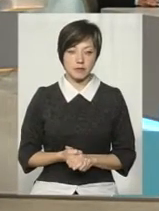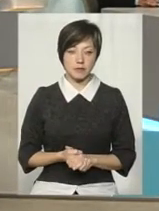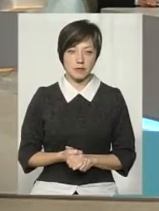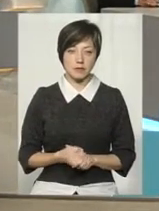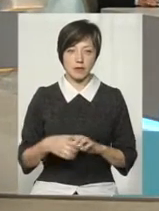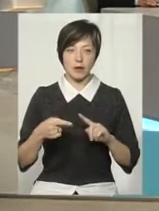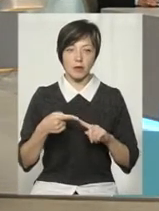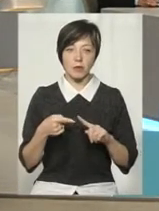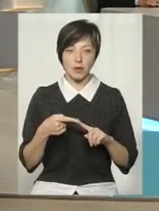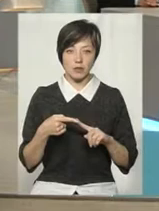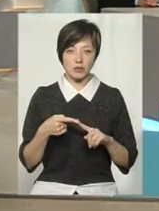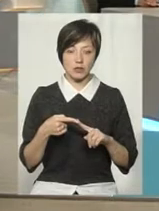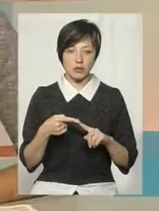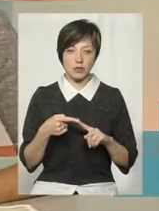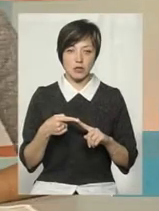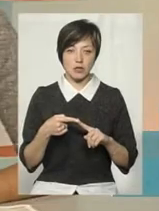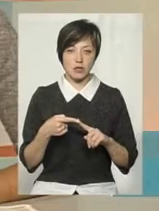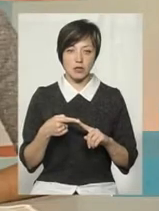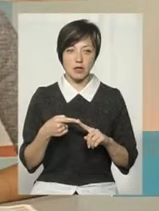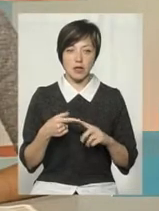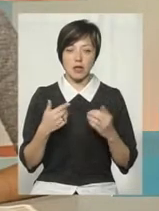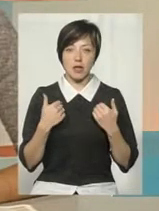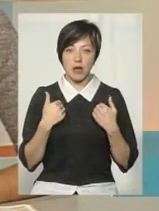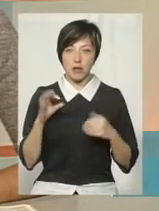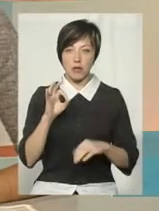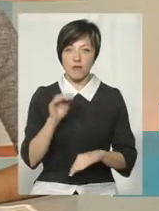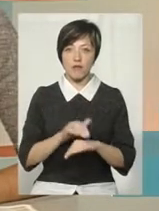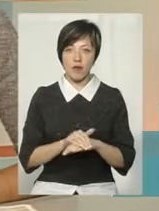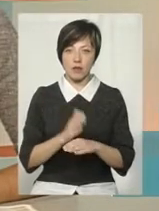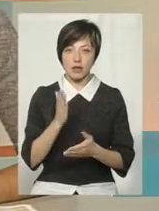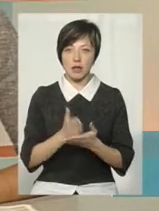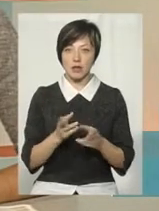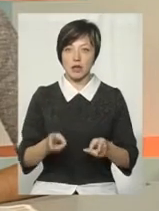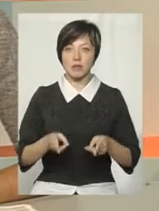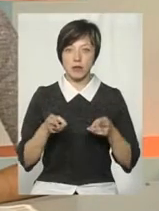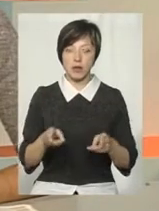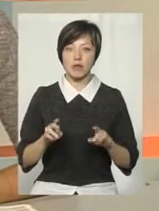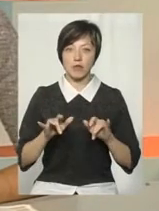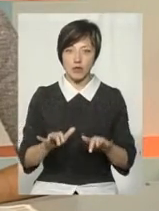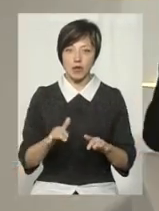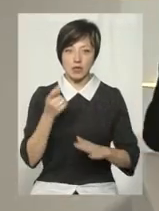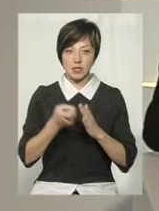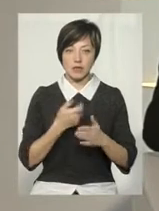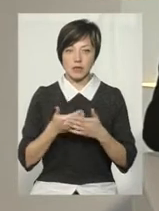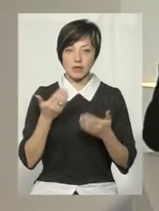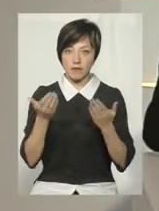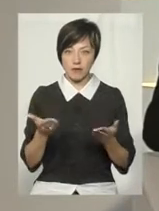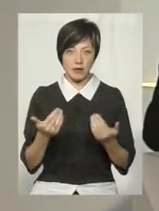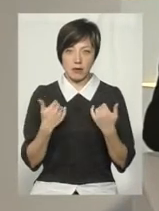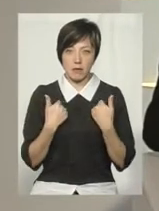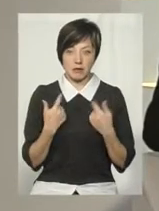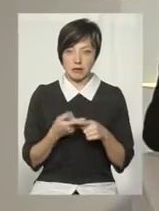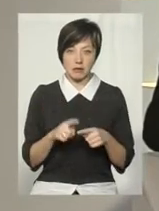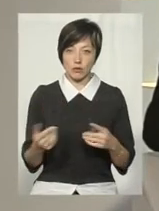по-перше, я про факт наявності кримінального провадження в прокуратурі дізнався тільки що від вас. Для мене це